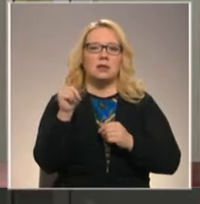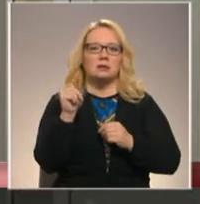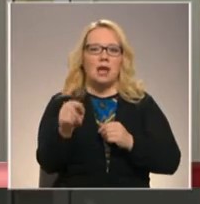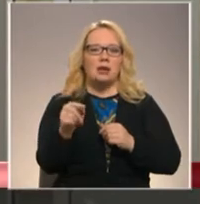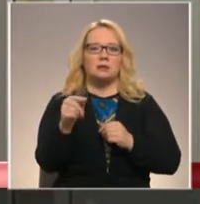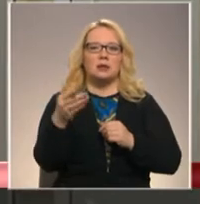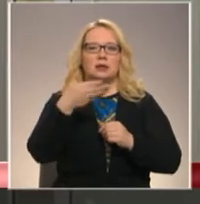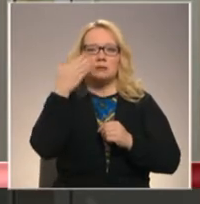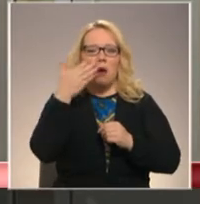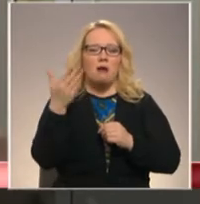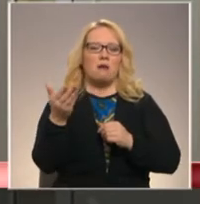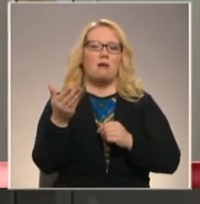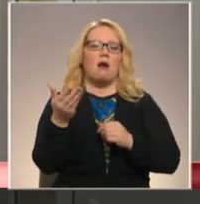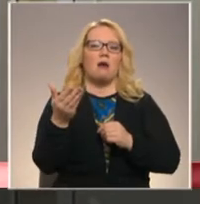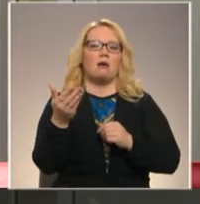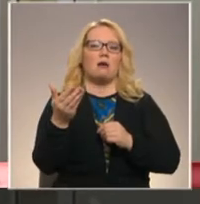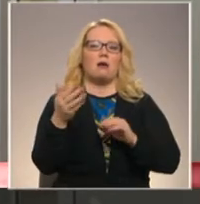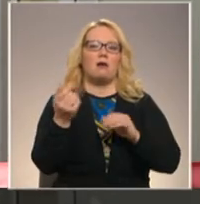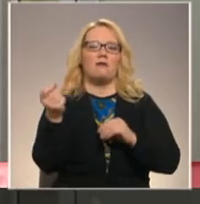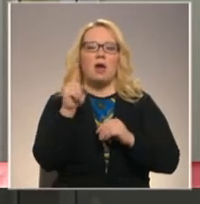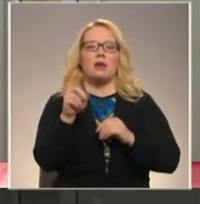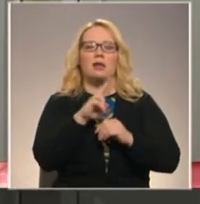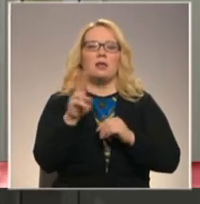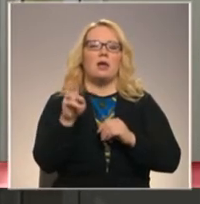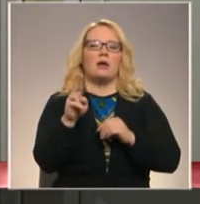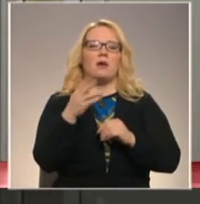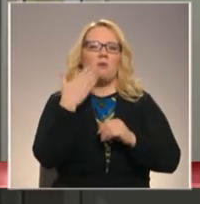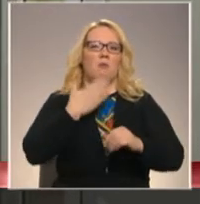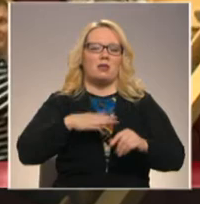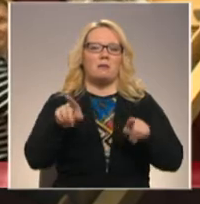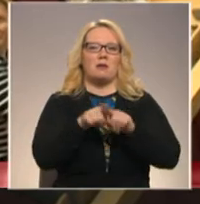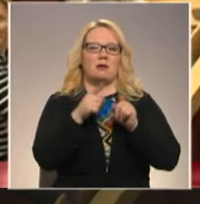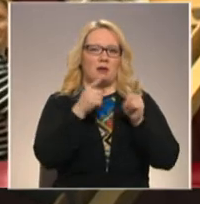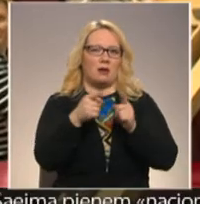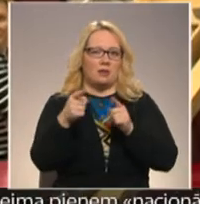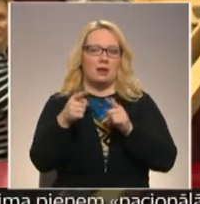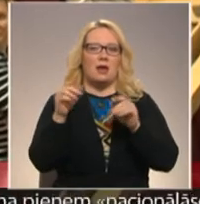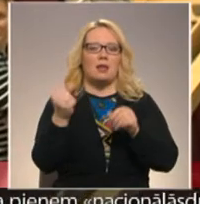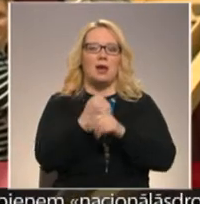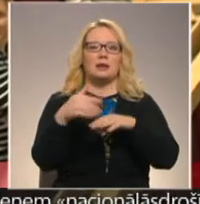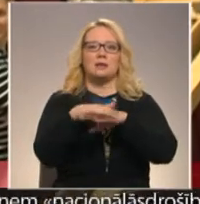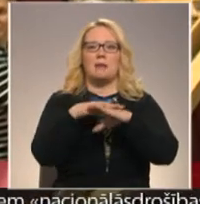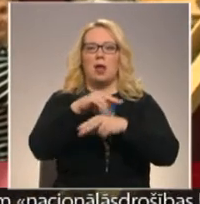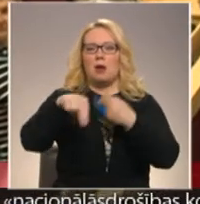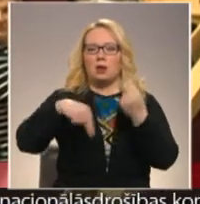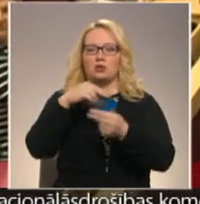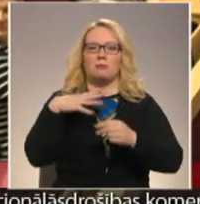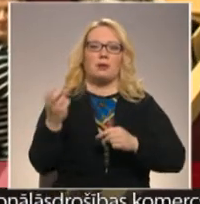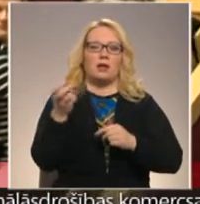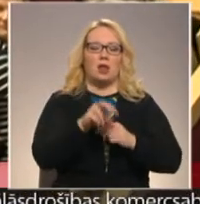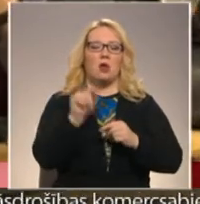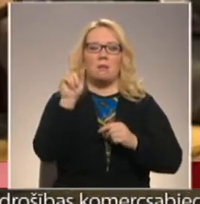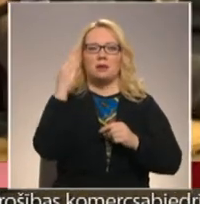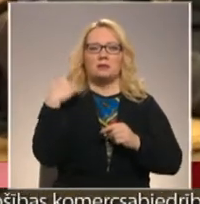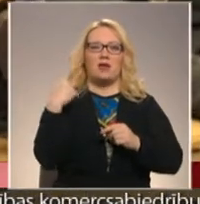tie smakas, vairs ne tikai nepatikamas, bet arī kaitīgas. Lai arī uz sabiedrisku apspriešanu bija radušies pavisam